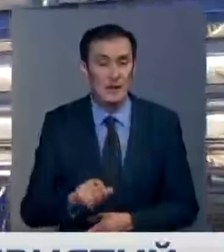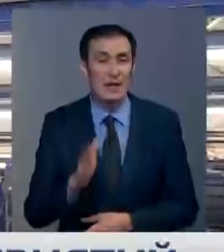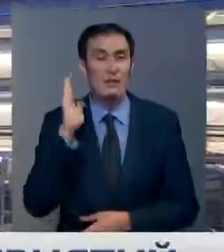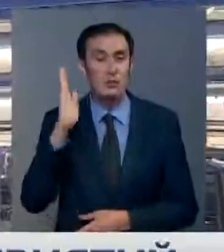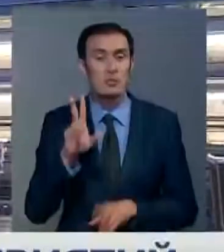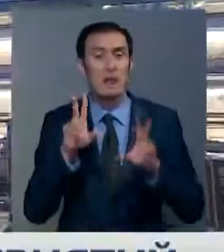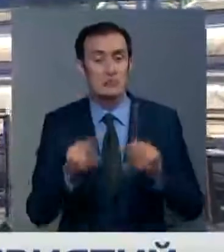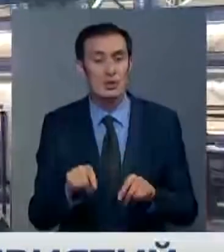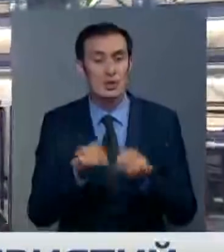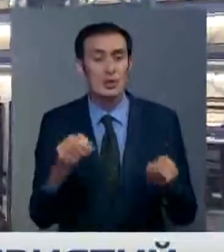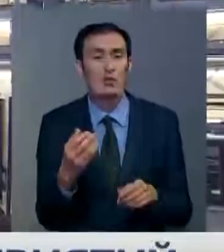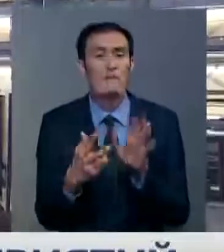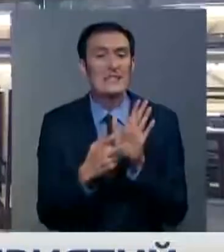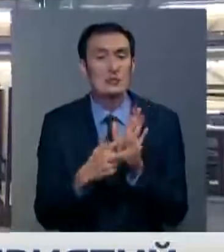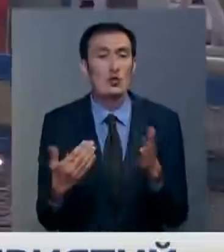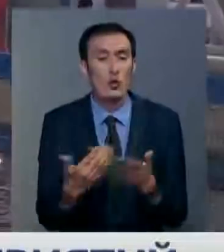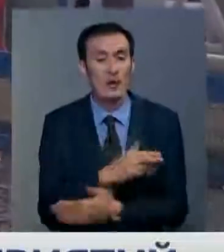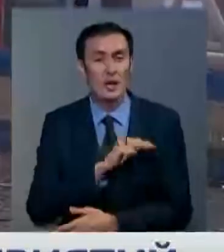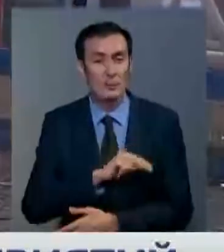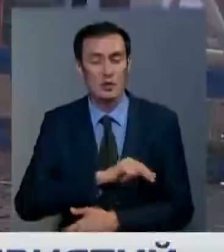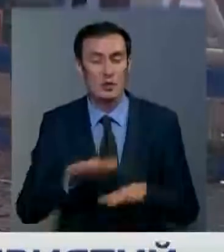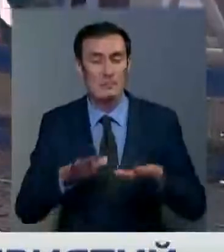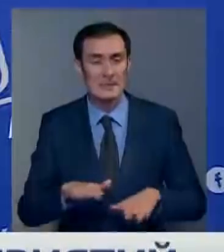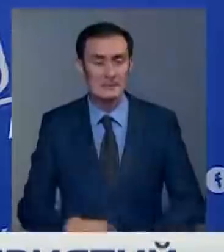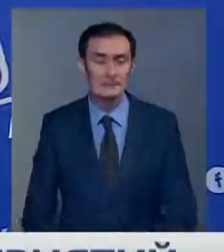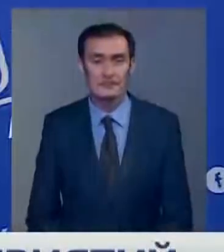В перспективе обещают создать еще 800 новых рабочих мест.